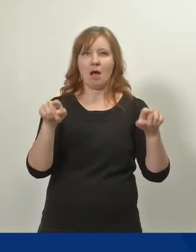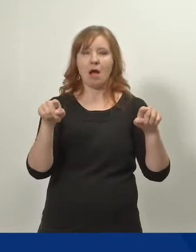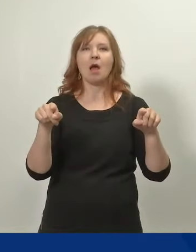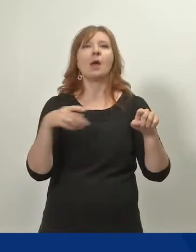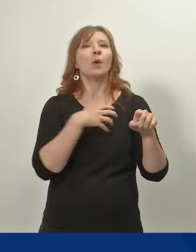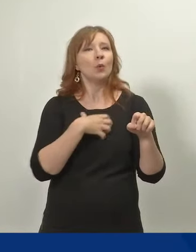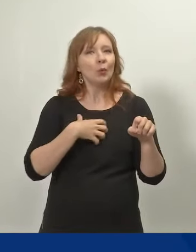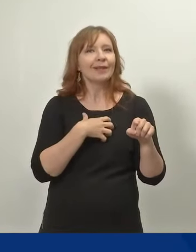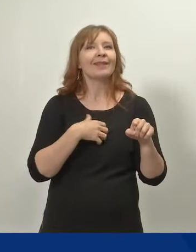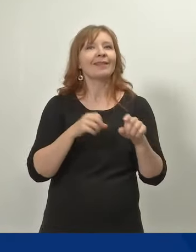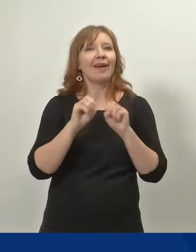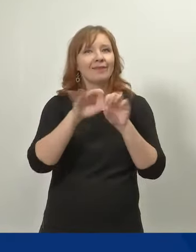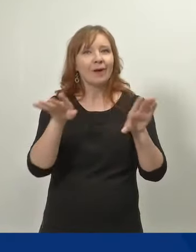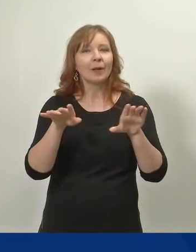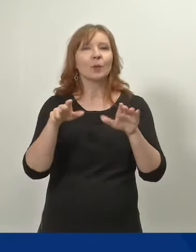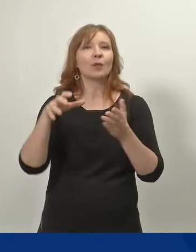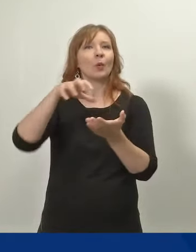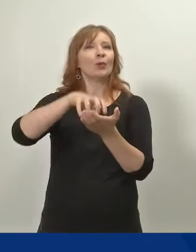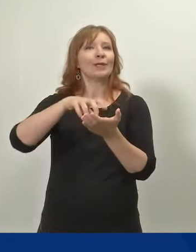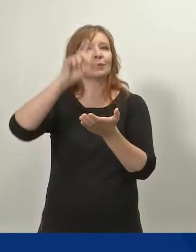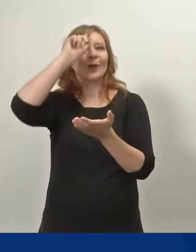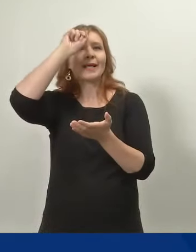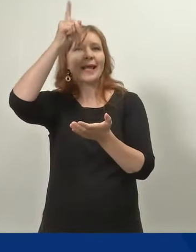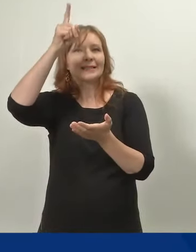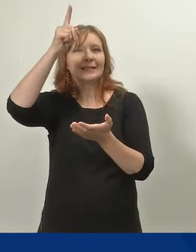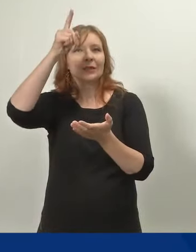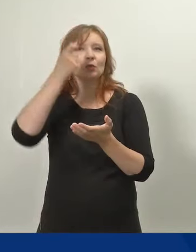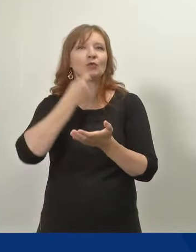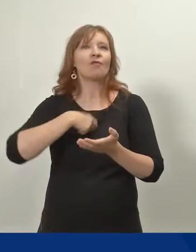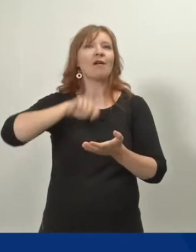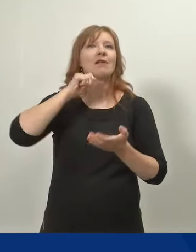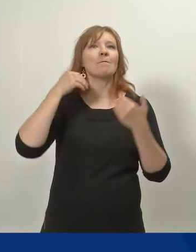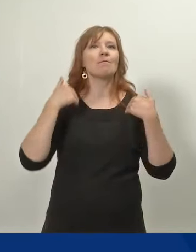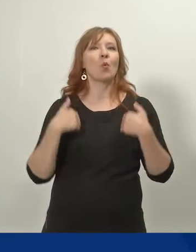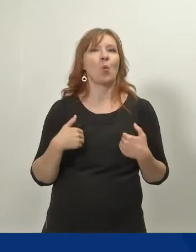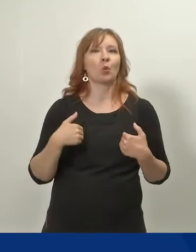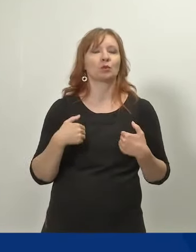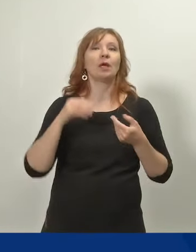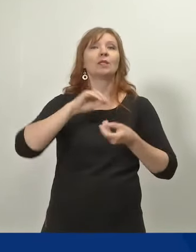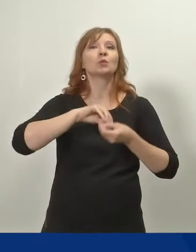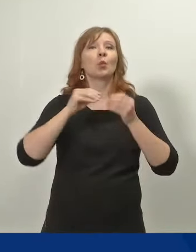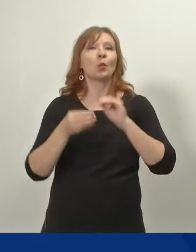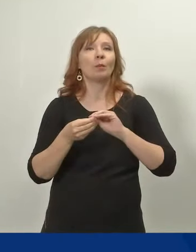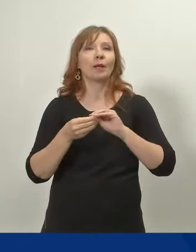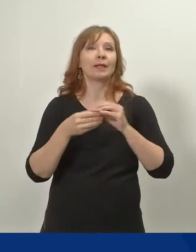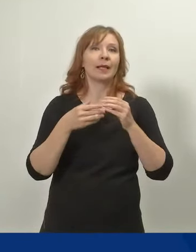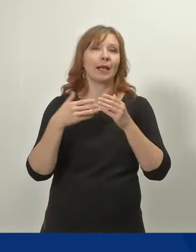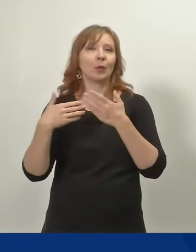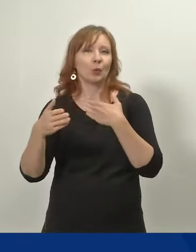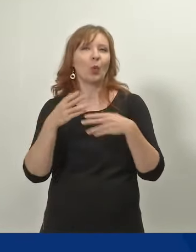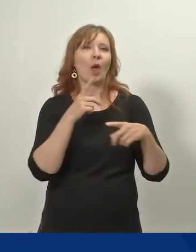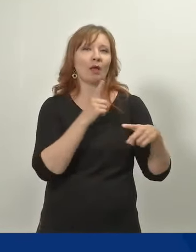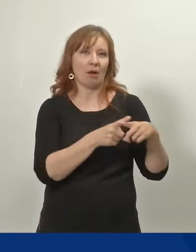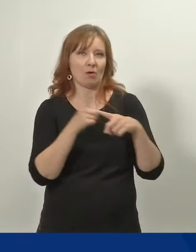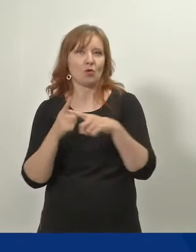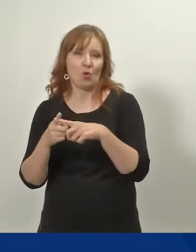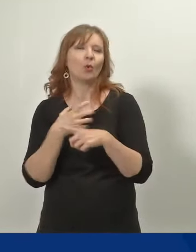yhteiskunnassa vallitseviin käsityksiin vanhemmuudesta ja sukupuolten välisestä työjaosta.